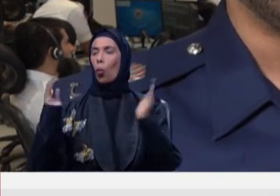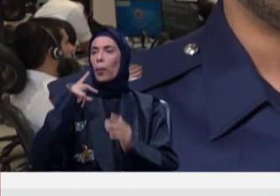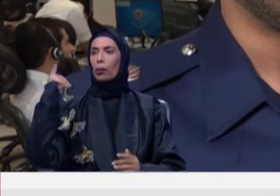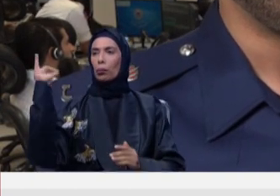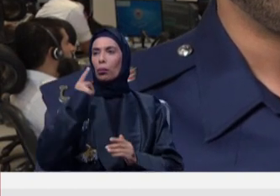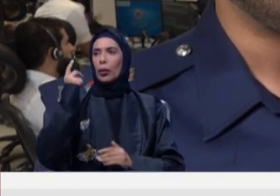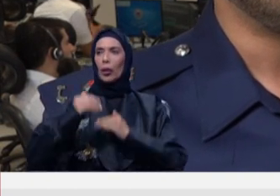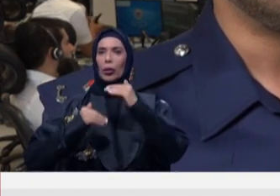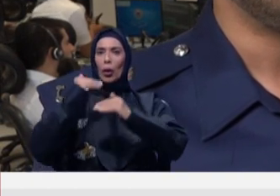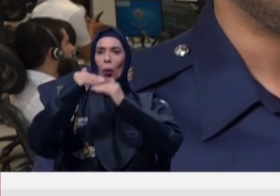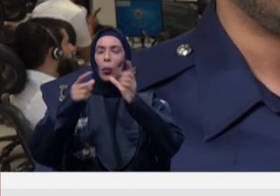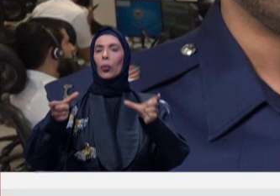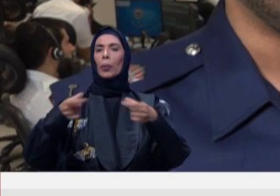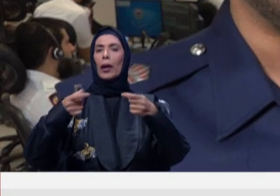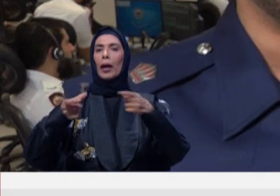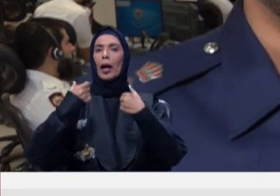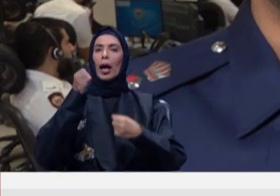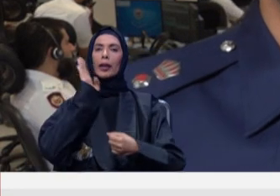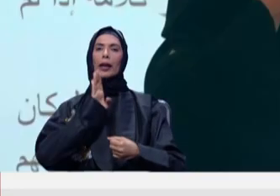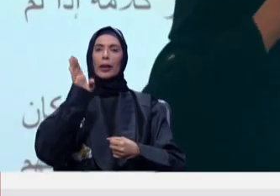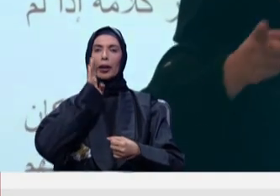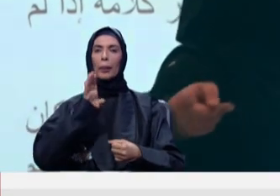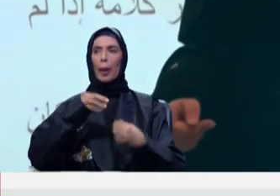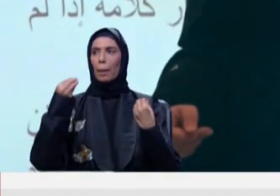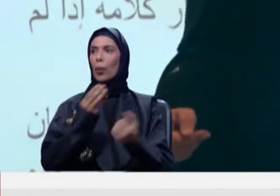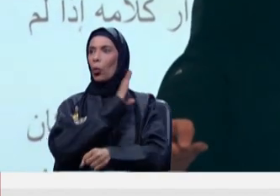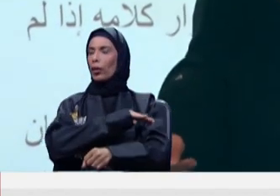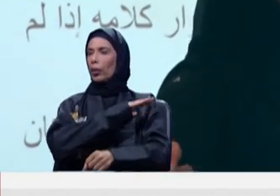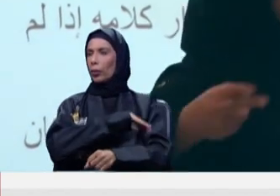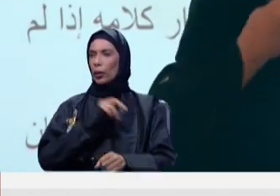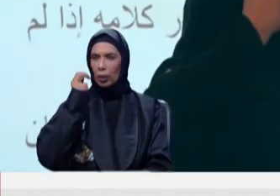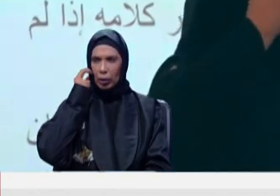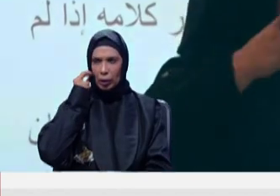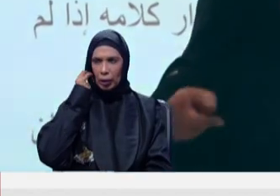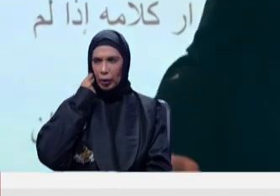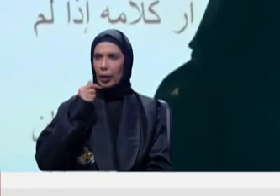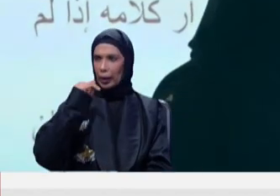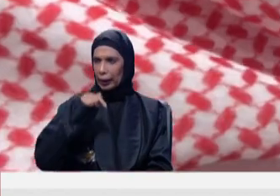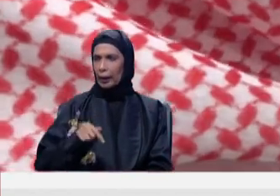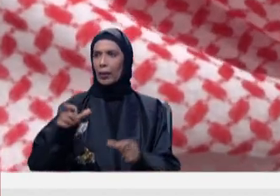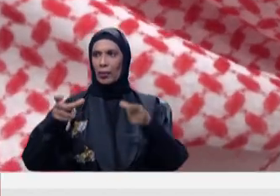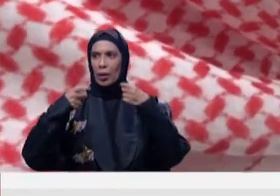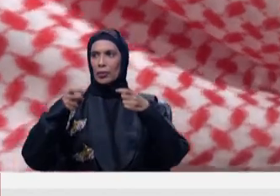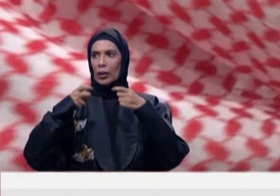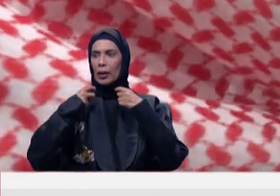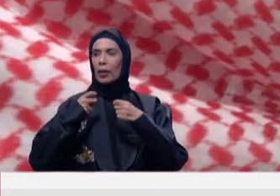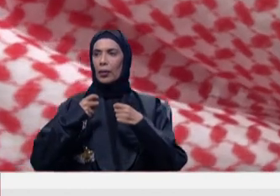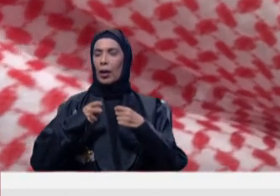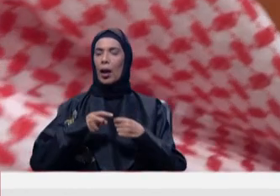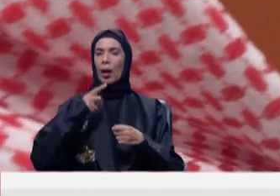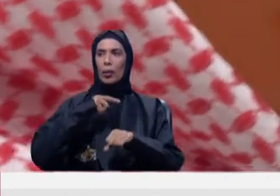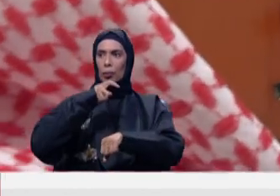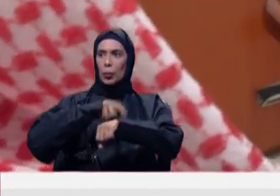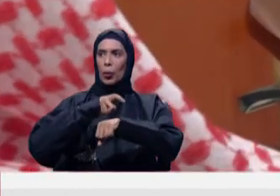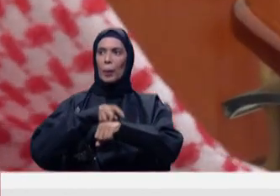مستمر تقنيا وتدريبيا للعاملين فيها وإلى جانب التقنيات الحديثة تم خلال الفترة الماضية